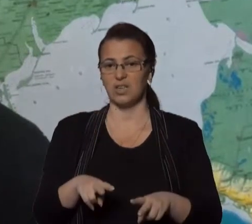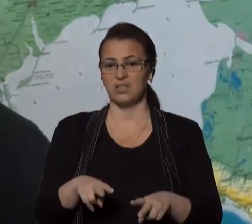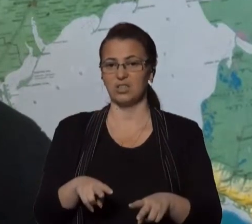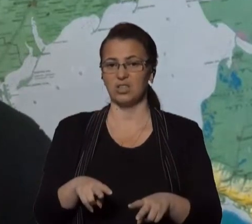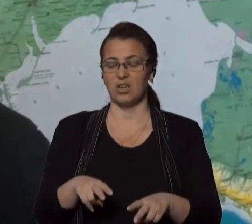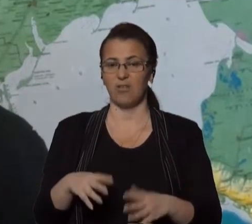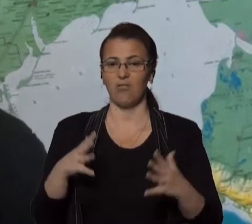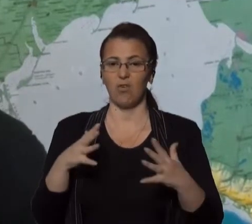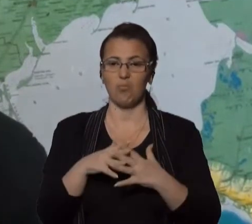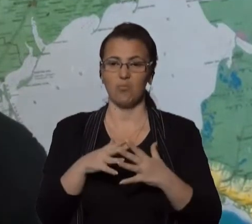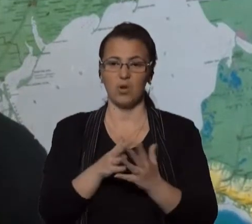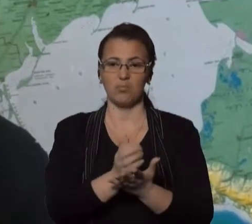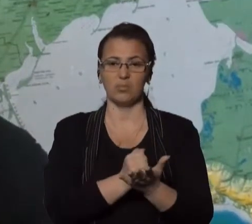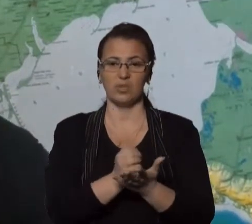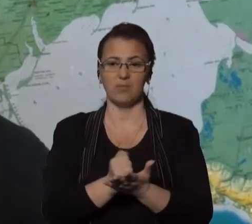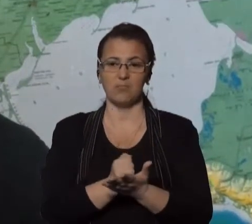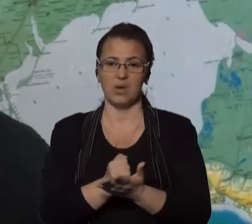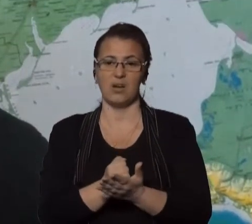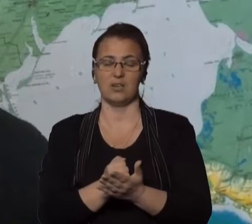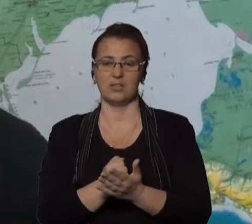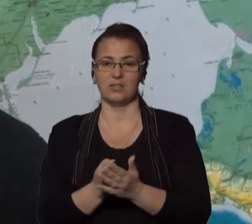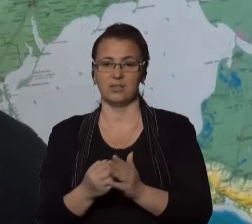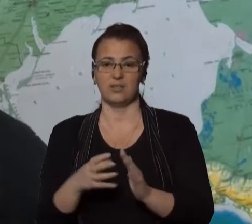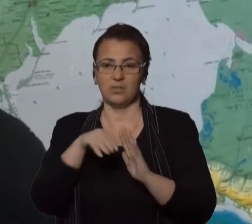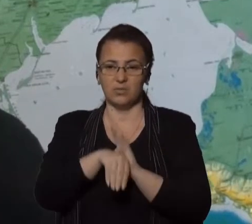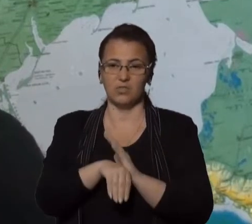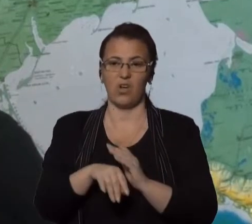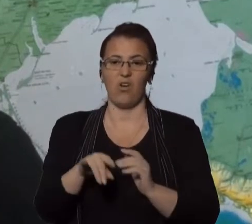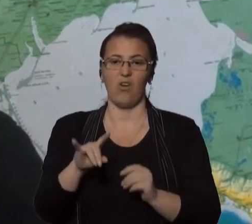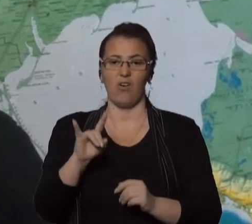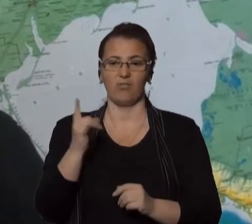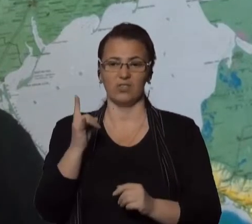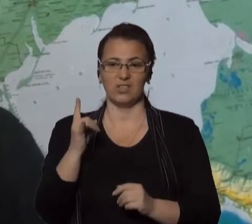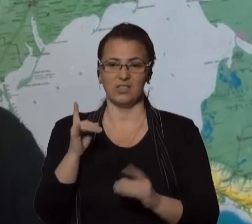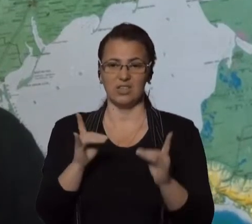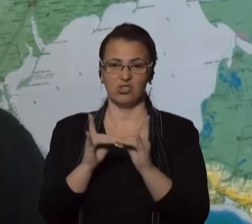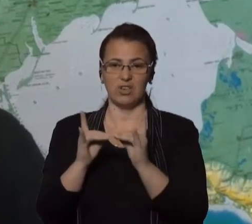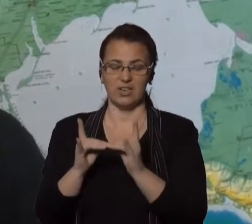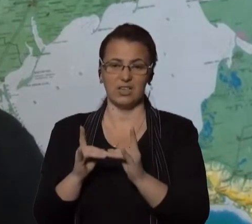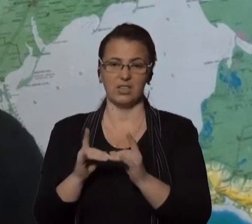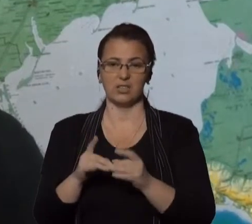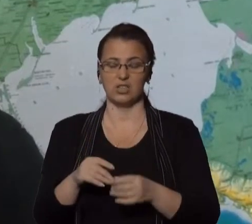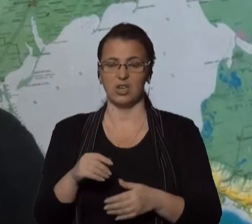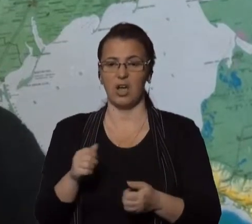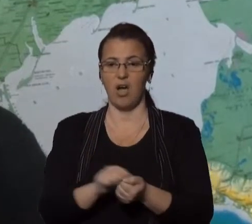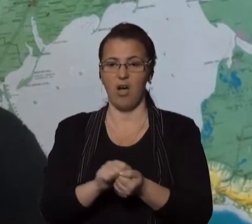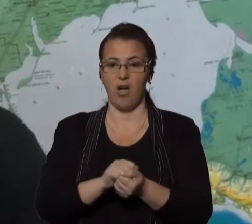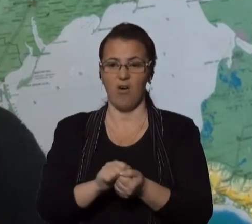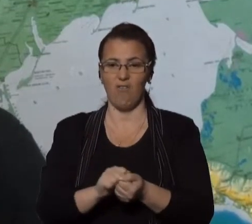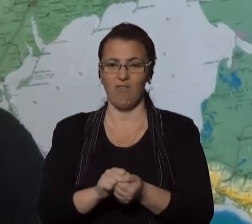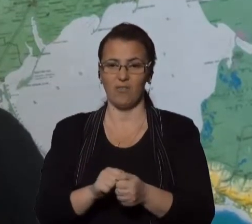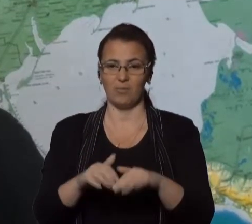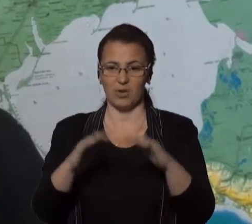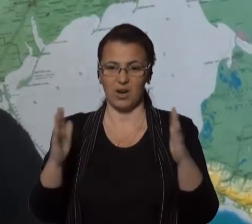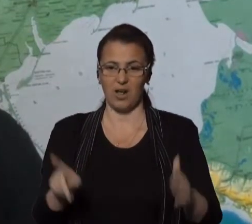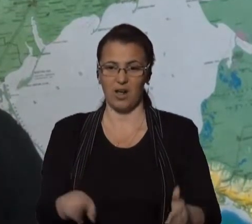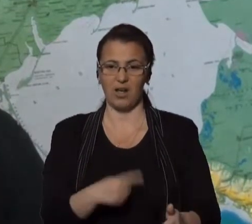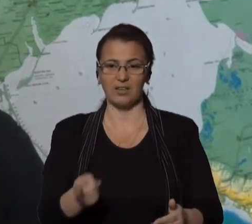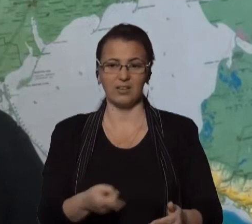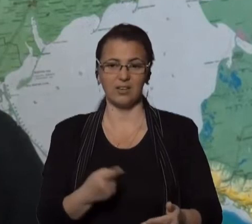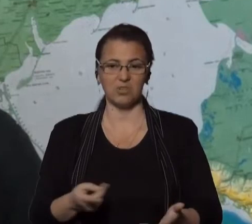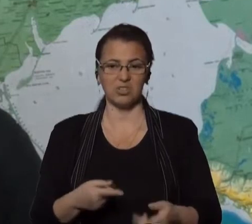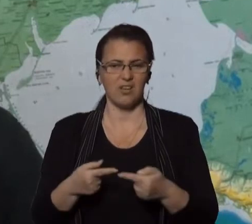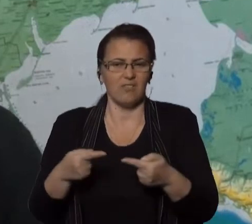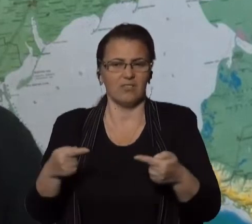боєприпаси, чи то в дитячих ліжечках, чи то в пральних машинах. Тобто в самих